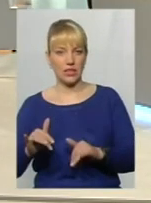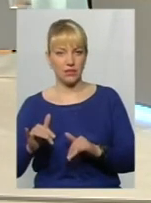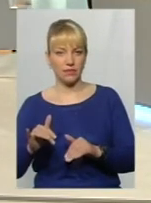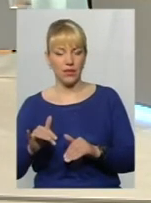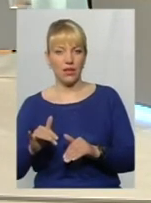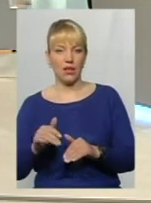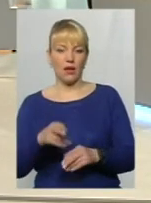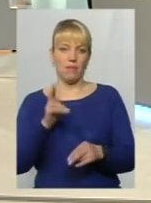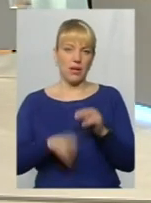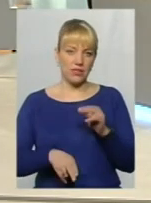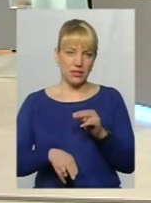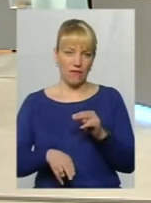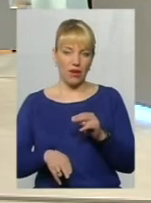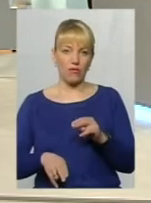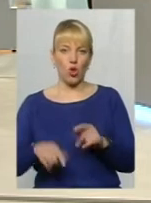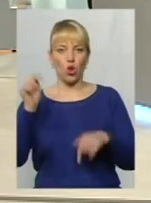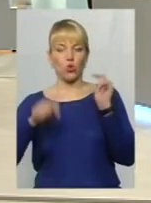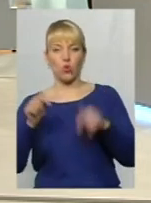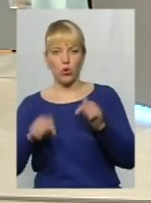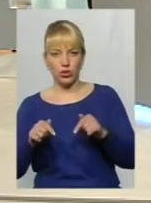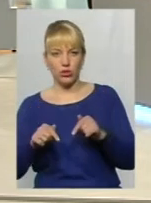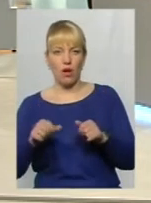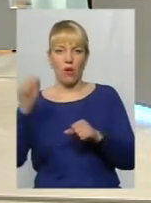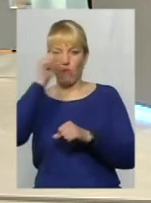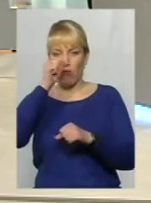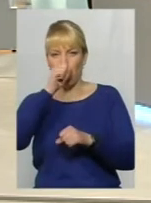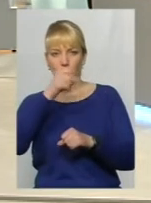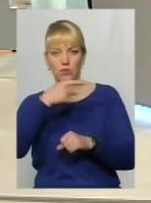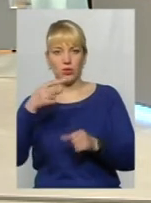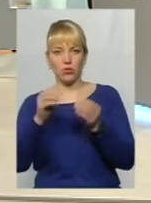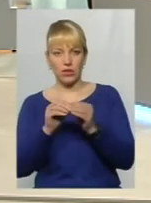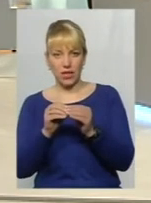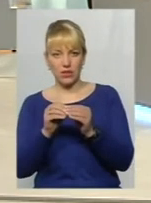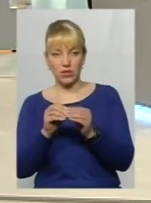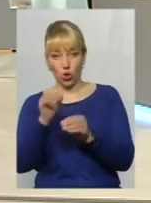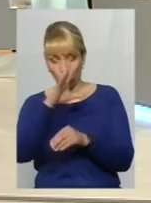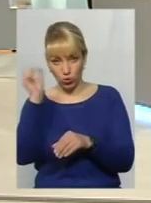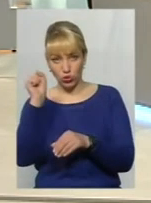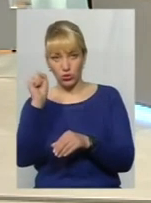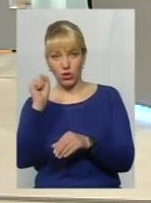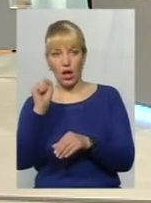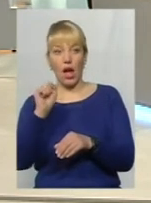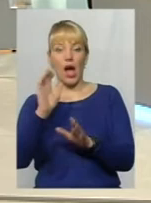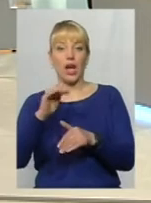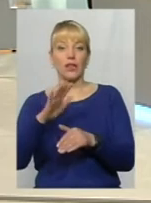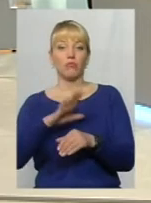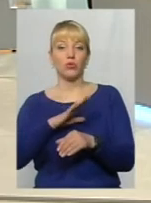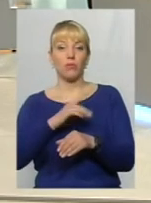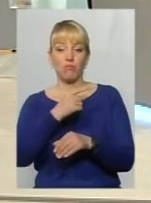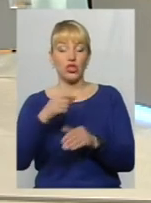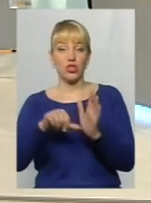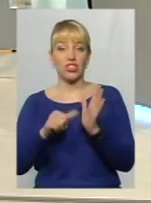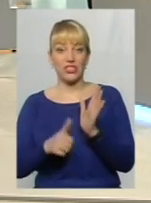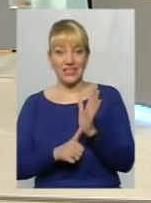переставав, пішов дощ, мороз 10 градусів ночі. Далі вже доходило до 16,